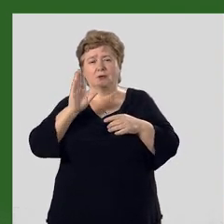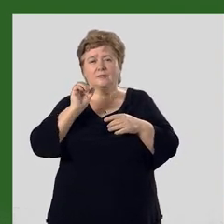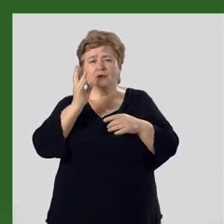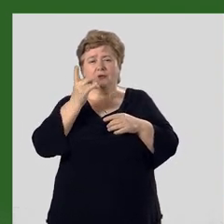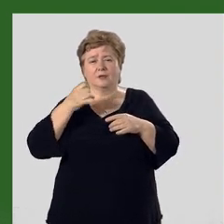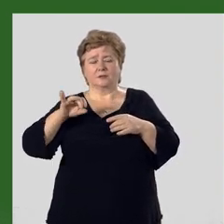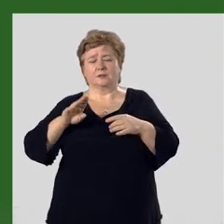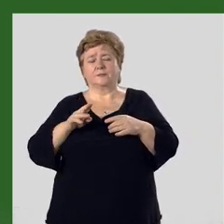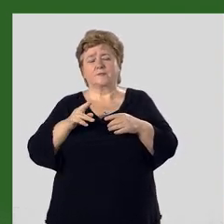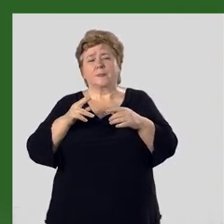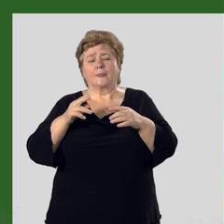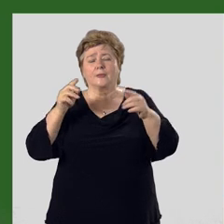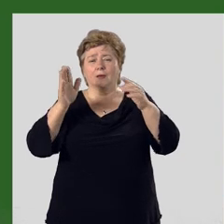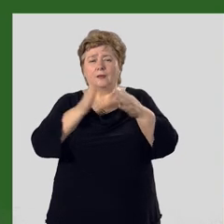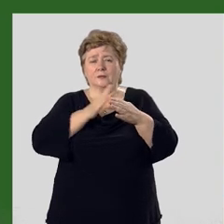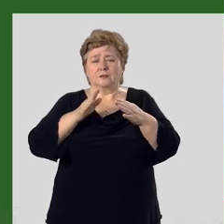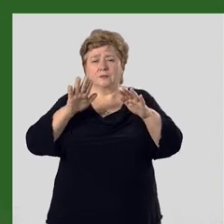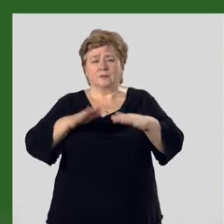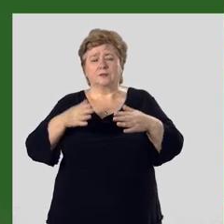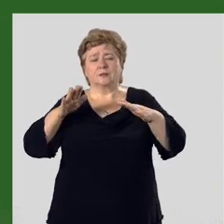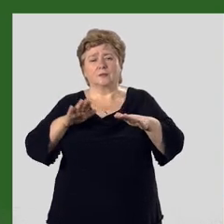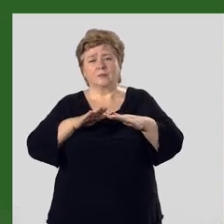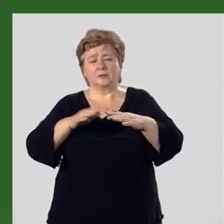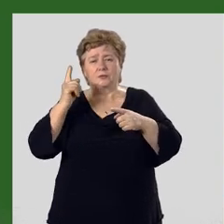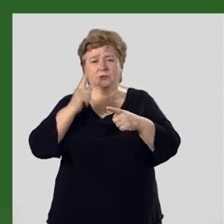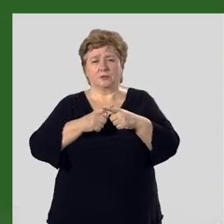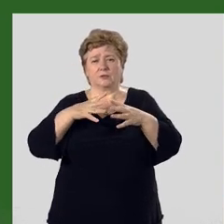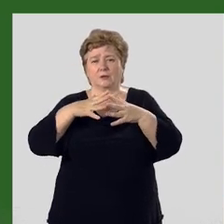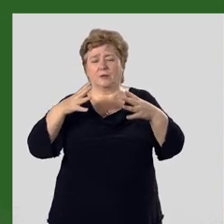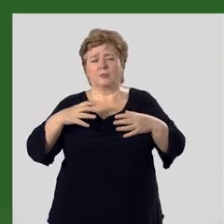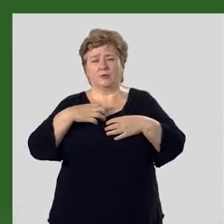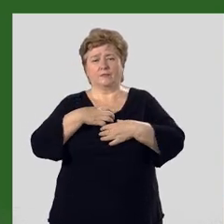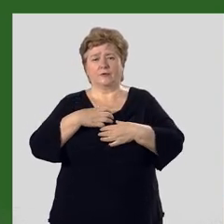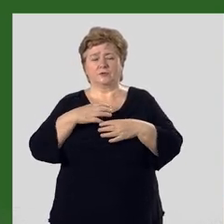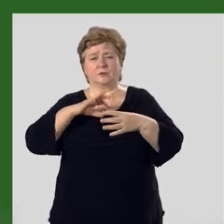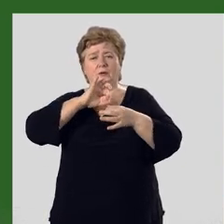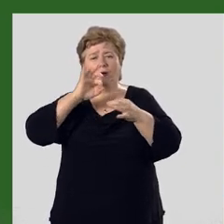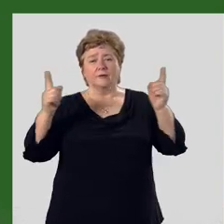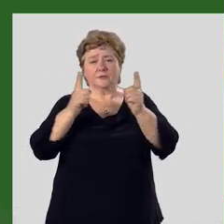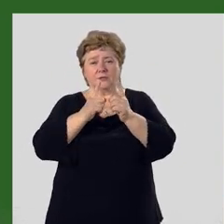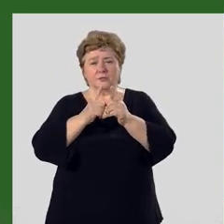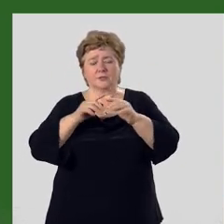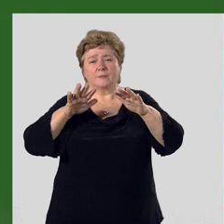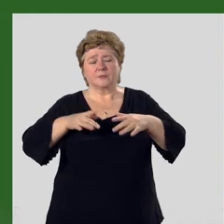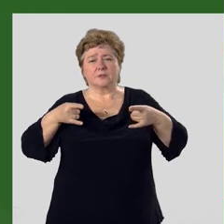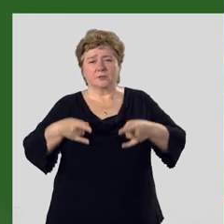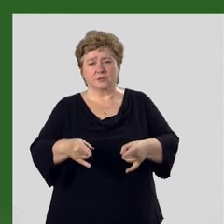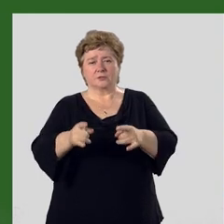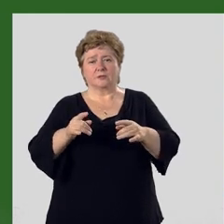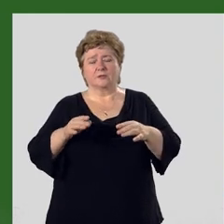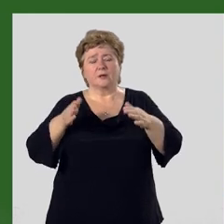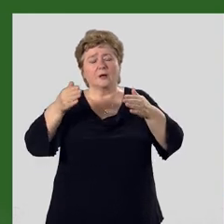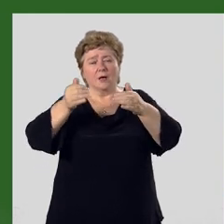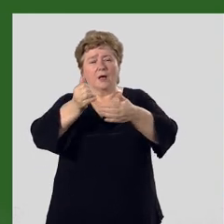ванадия. Среди местоположений железа в наиболее значительном объеме встречаются месторождения